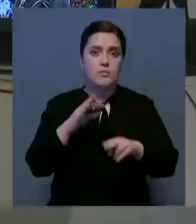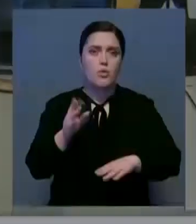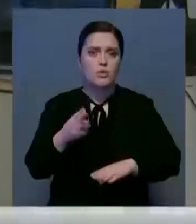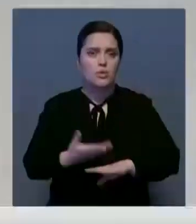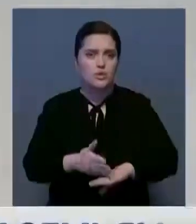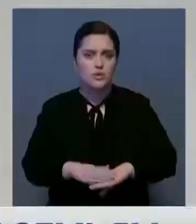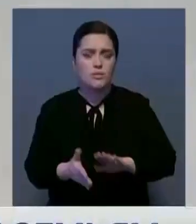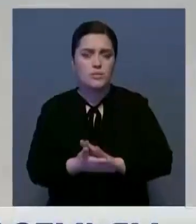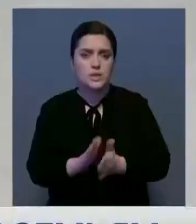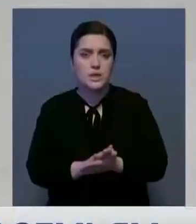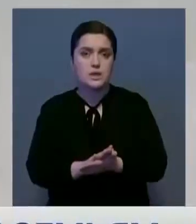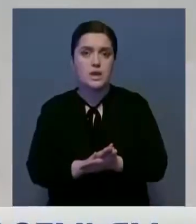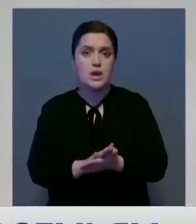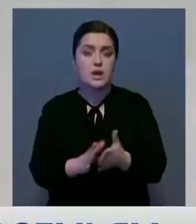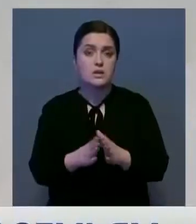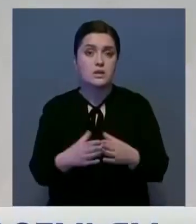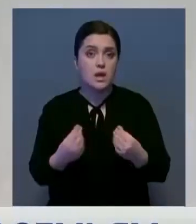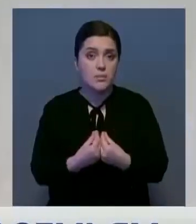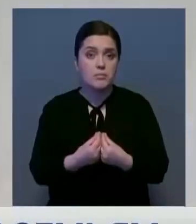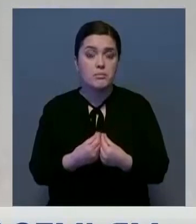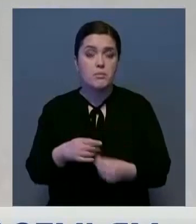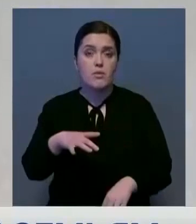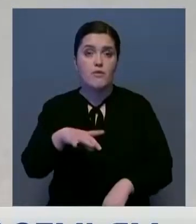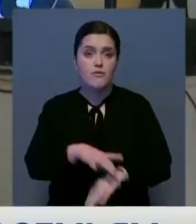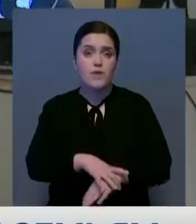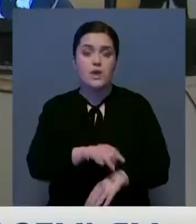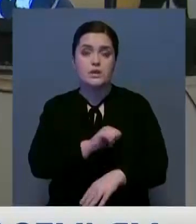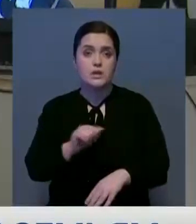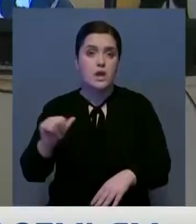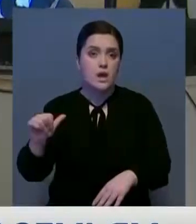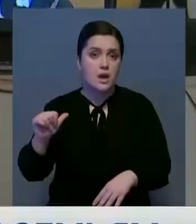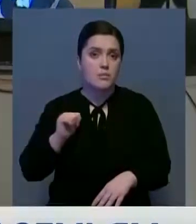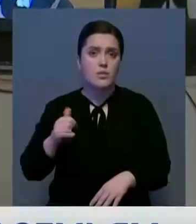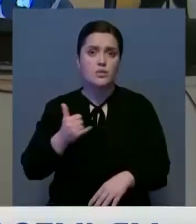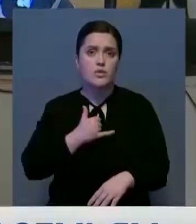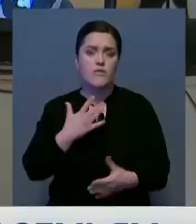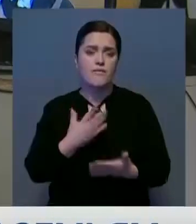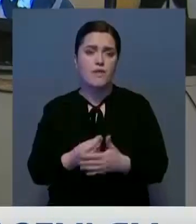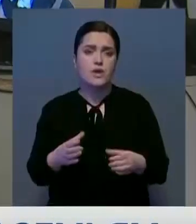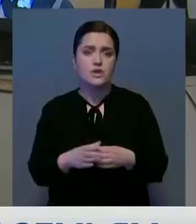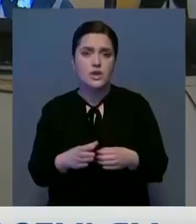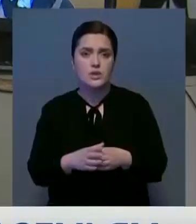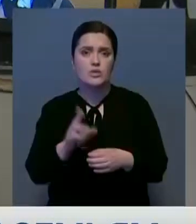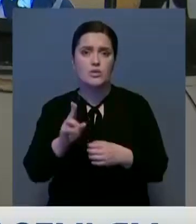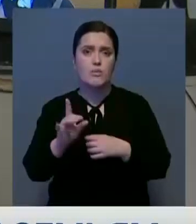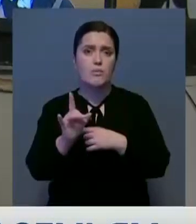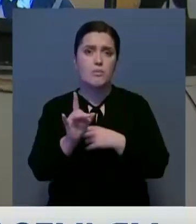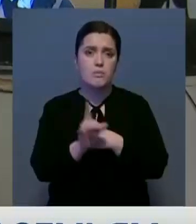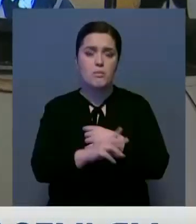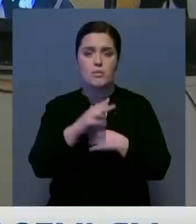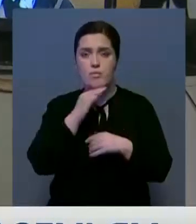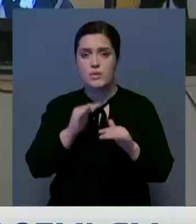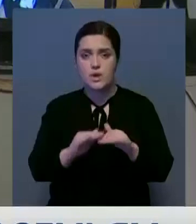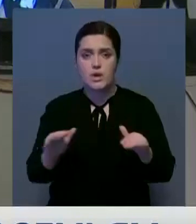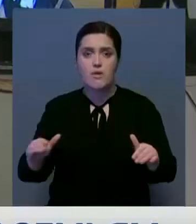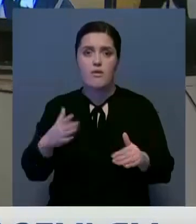Именно эти семьи мы выявляли, сами ходили. У нас свои чаты есть многодетных малоимущих. Все общаются, спрашивают, что где